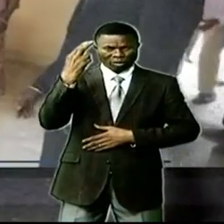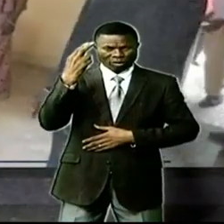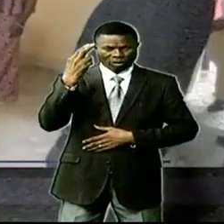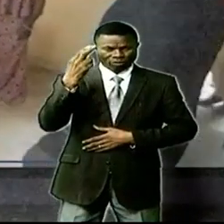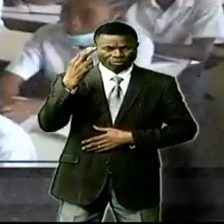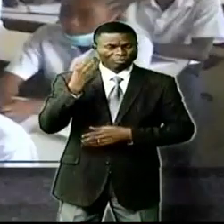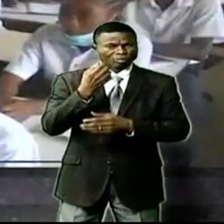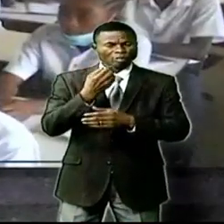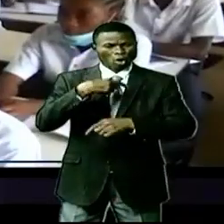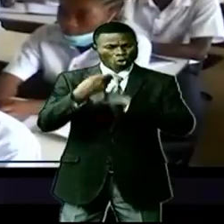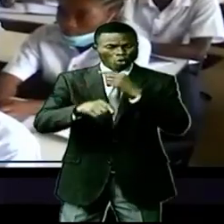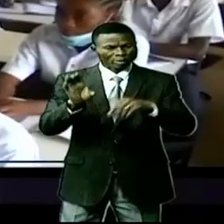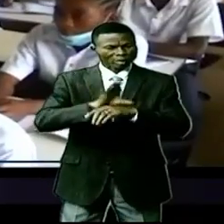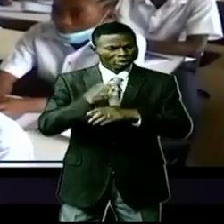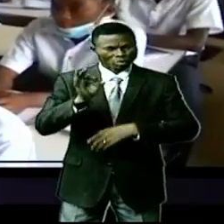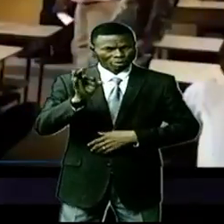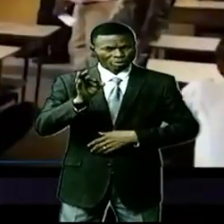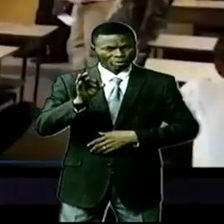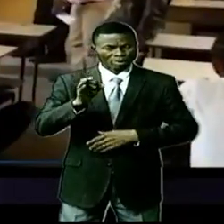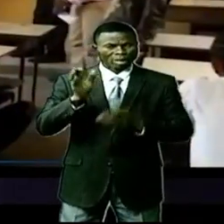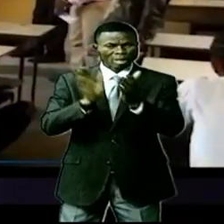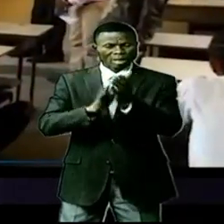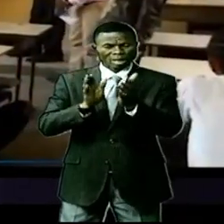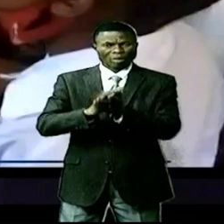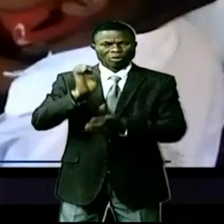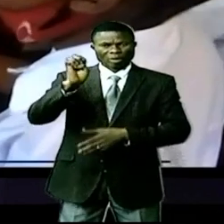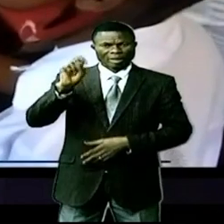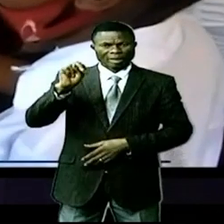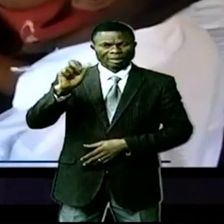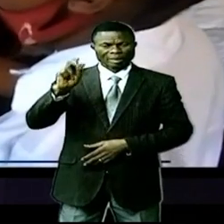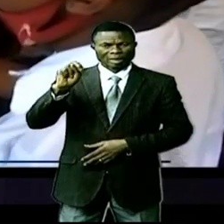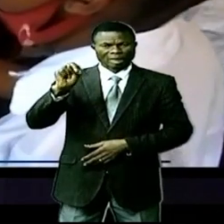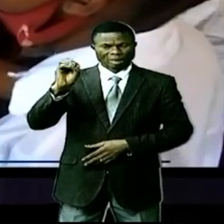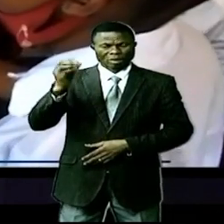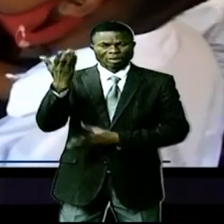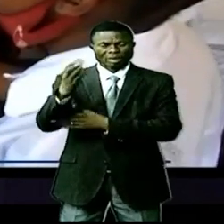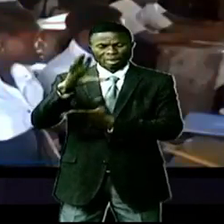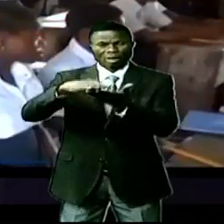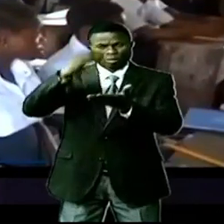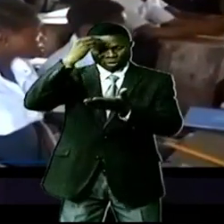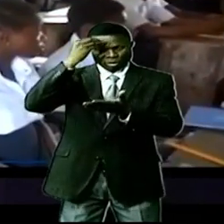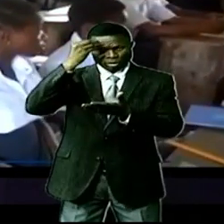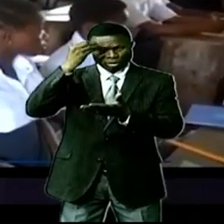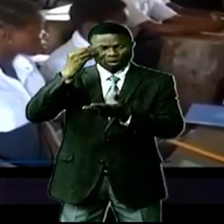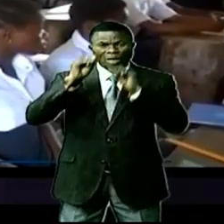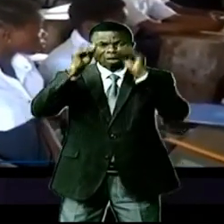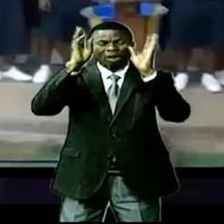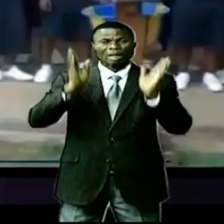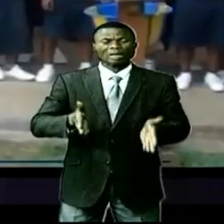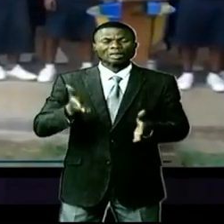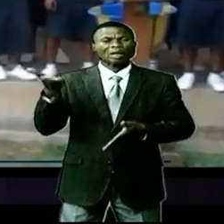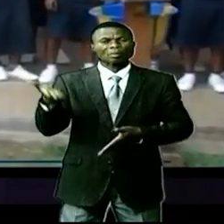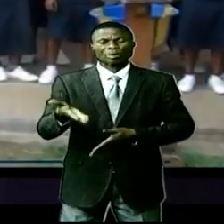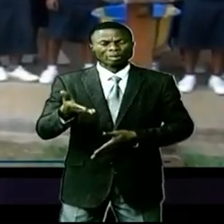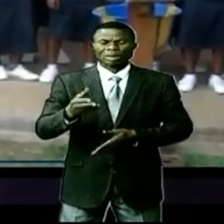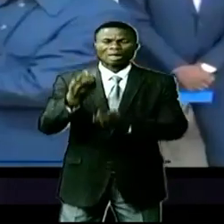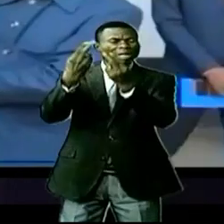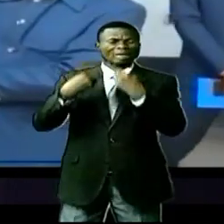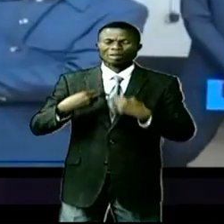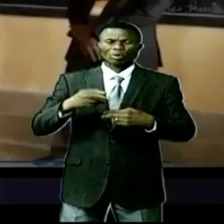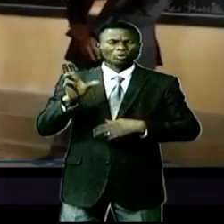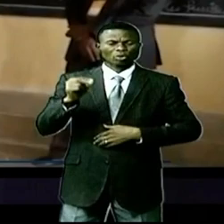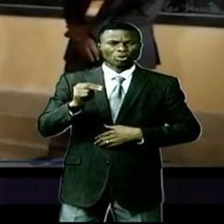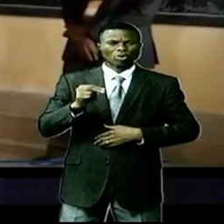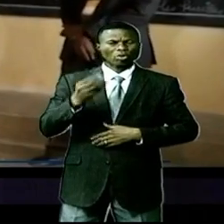n'ont pas repris les cours. J'étais à l'institut de l'Enano et quand je demandais aux élèves si les enseignants étaient là, ils m'ont dit que non.